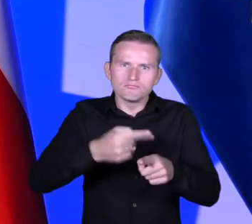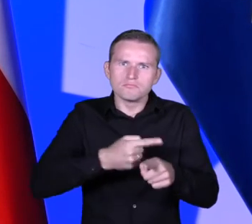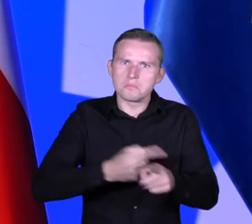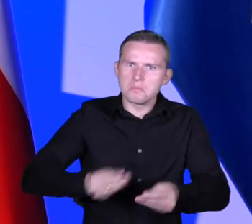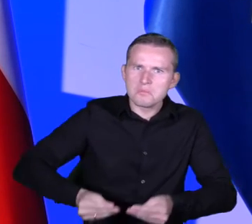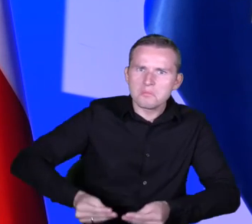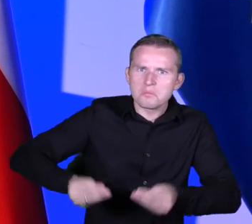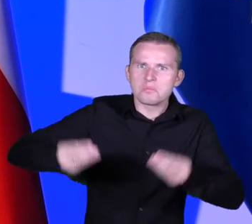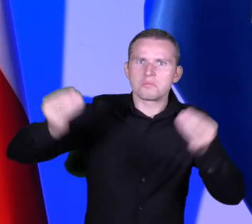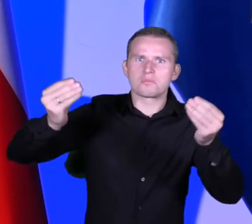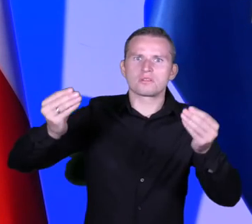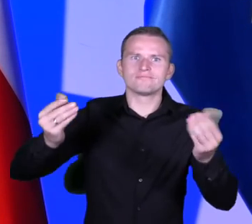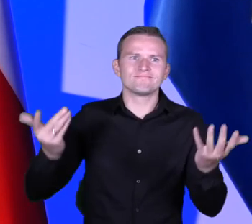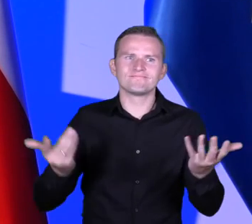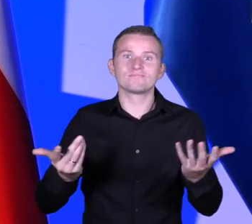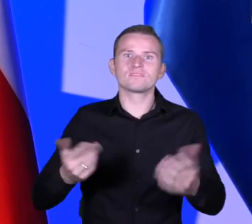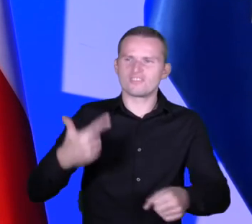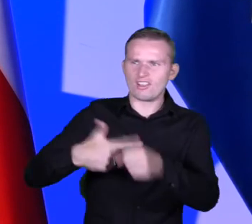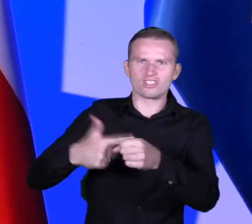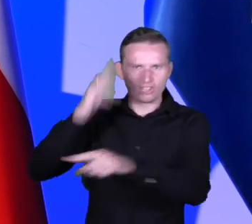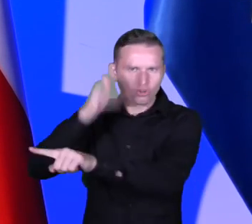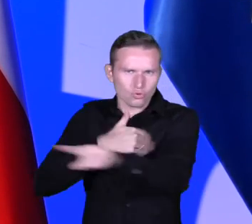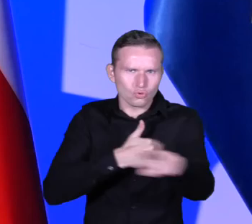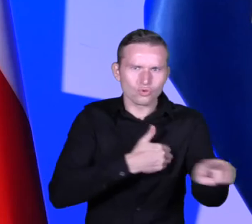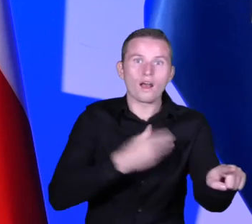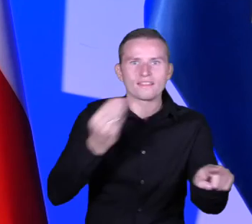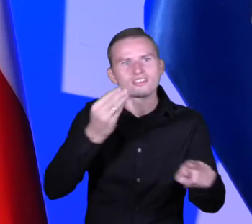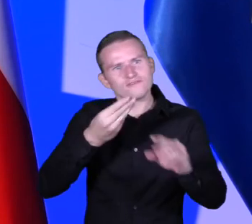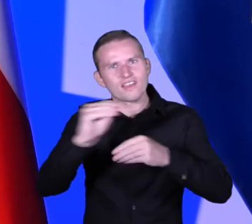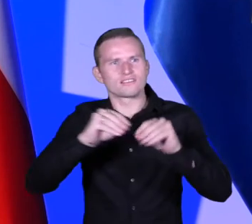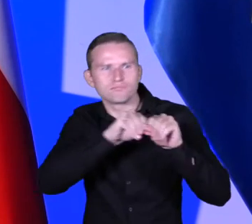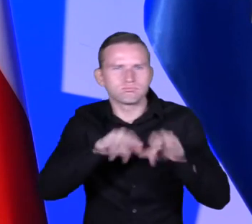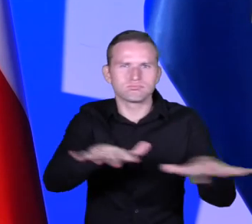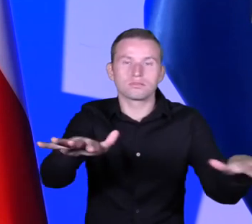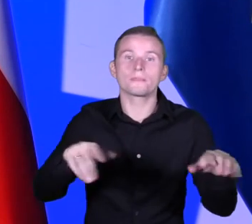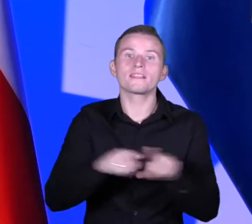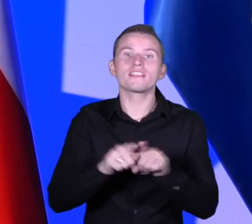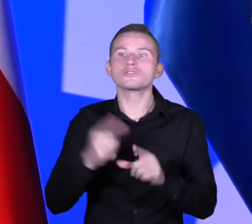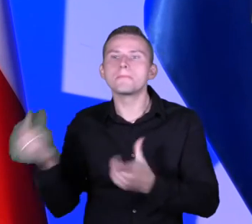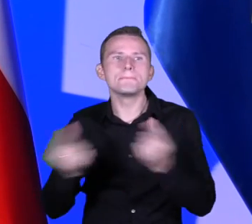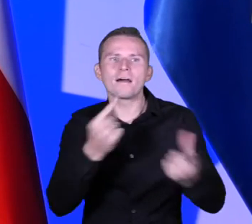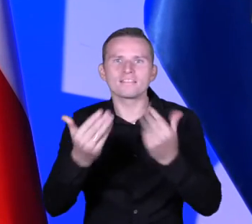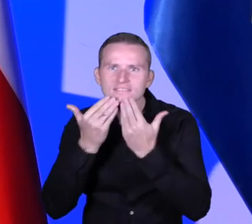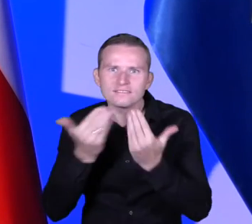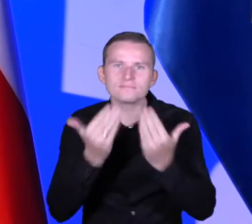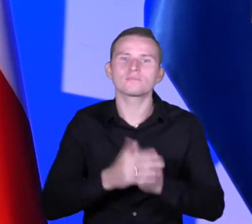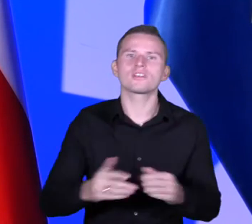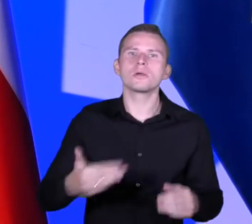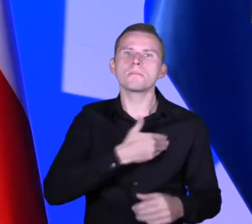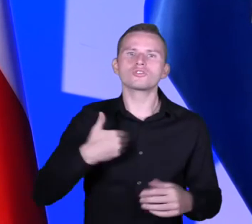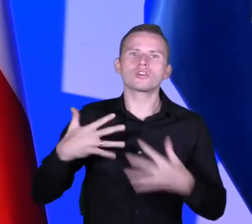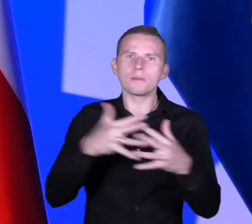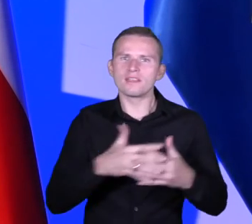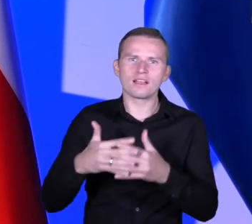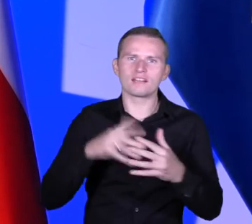poza tą dwudziestką szkół. Oczywiście podziękowania również dla partnerów, dla Szkoły Edukacji Polsko-Amerykańskiej, Fundacji Wolności